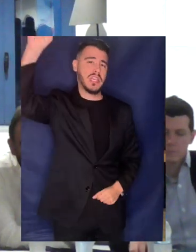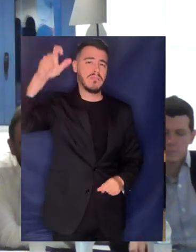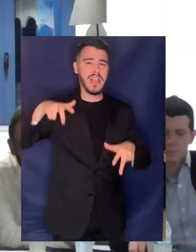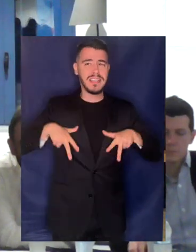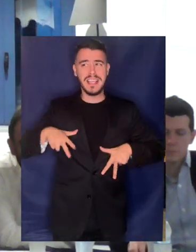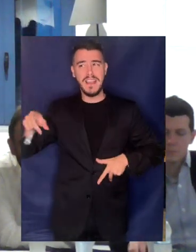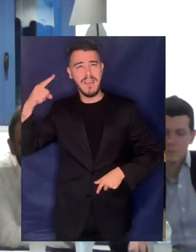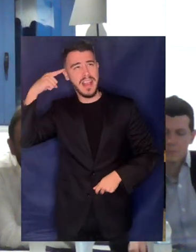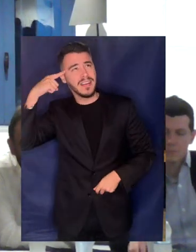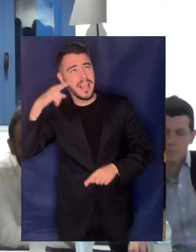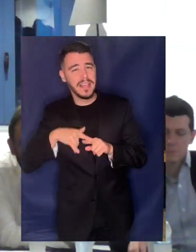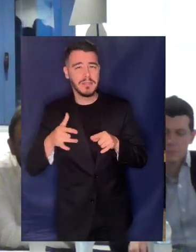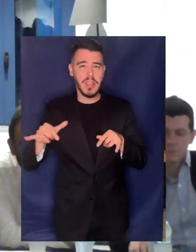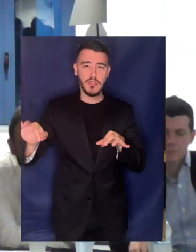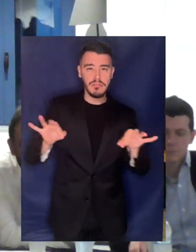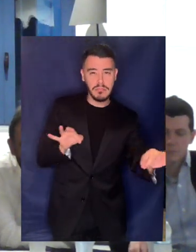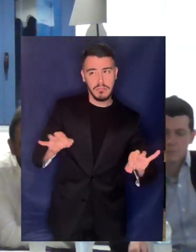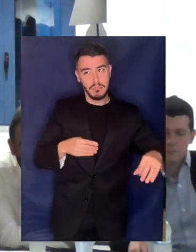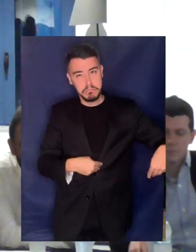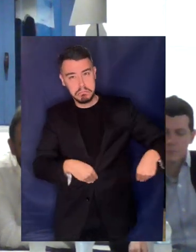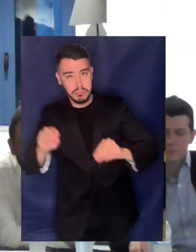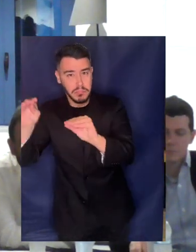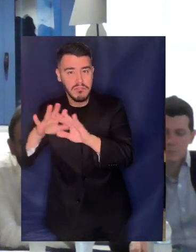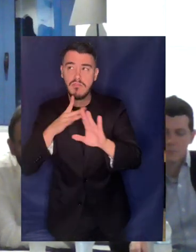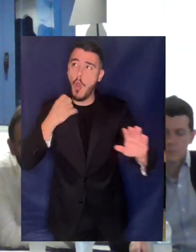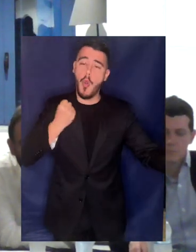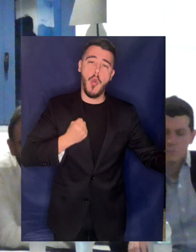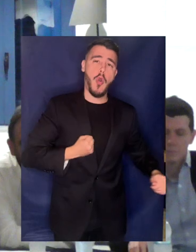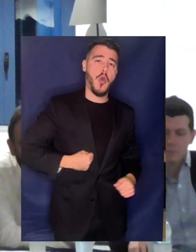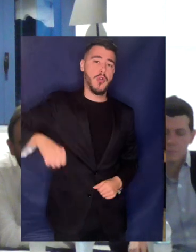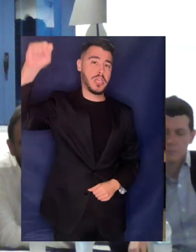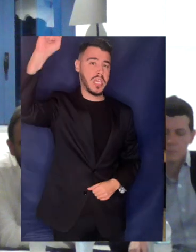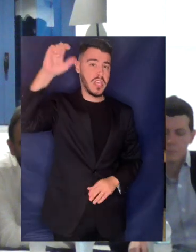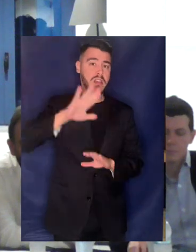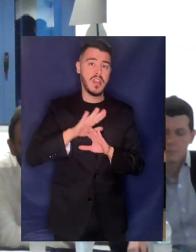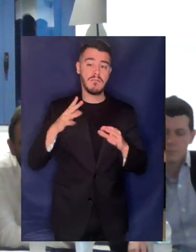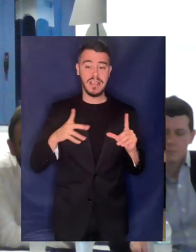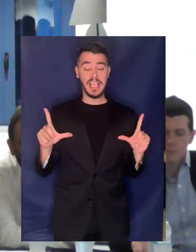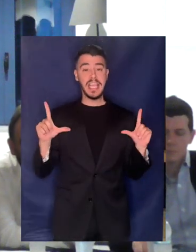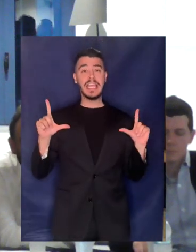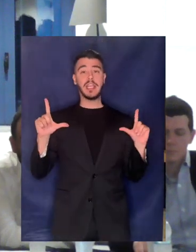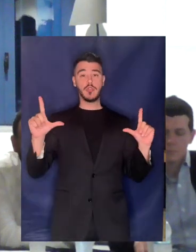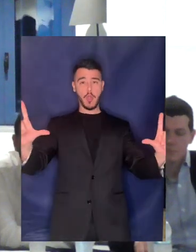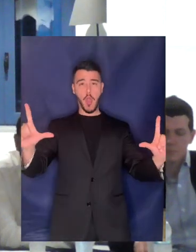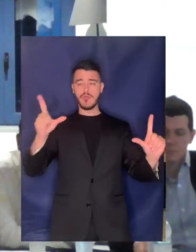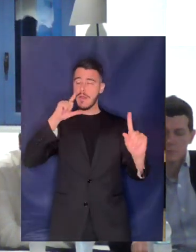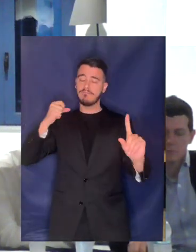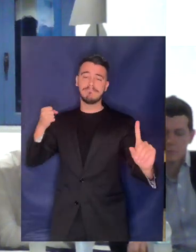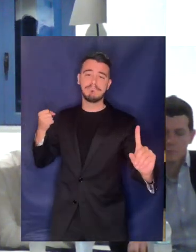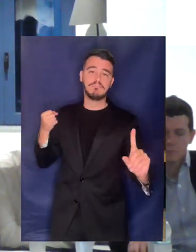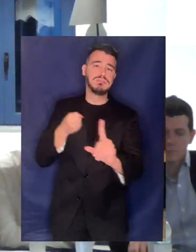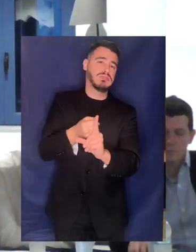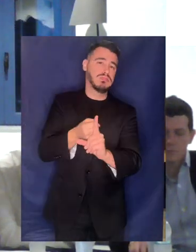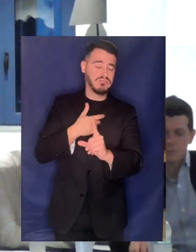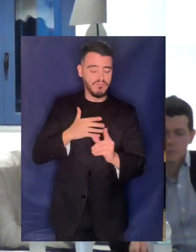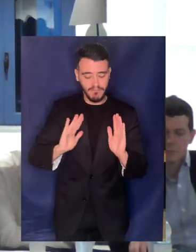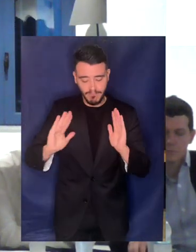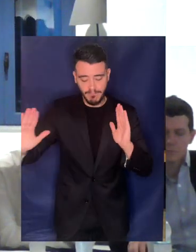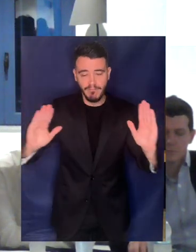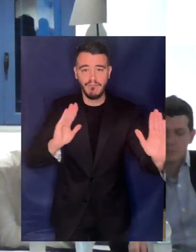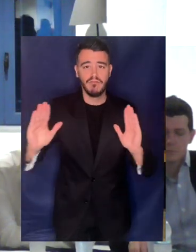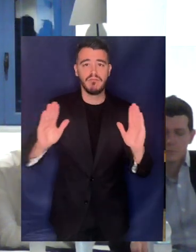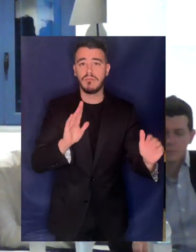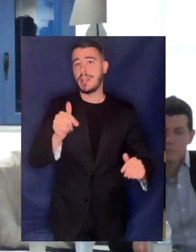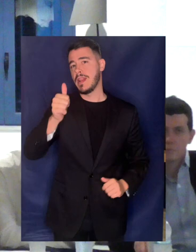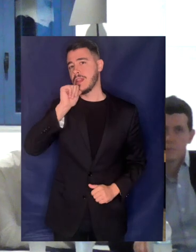κυβέρνησης να φωνάζουν και να δηλώνουν την θέλησή τους να προασπίσουμε το δημόσιο